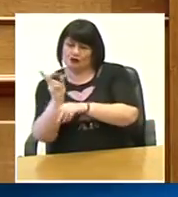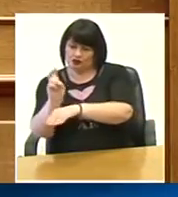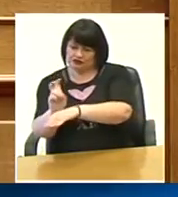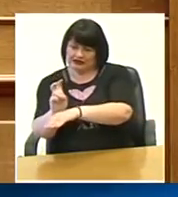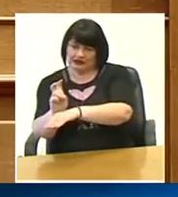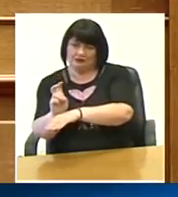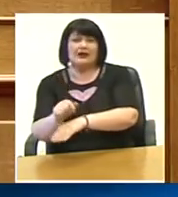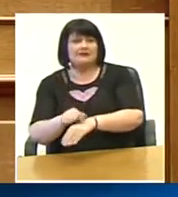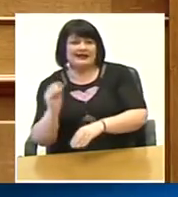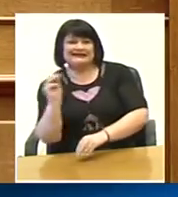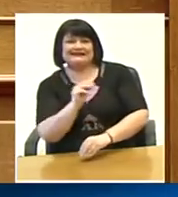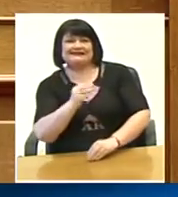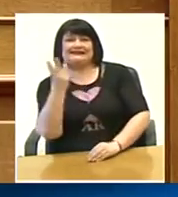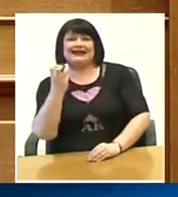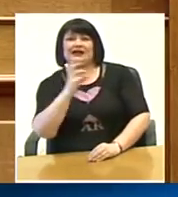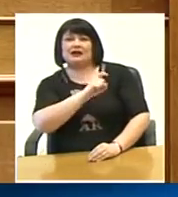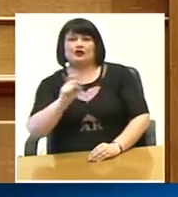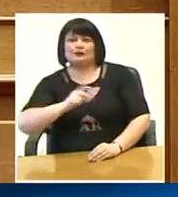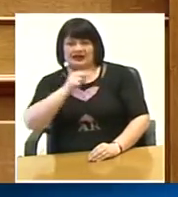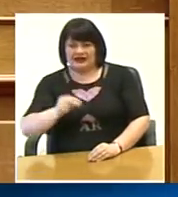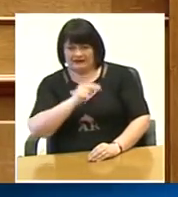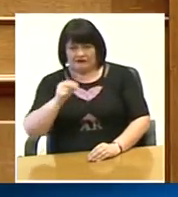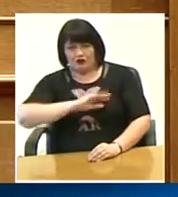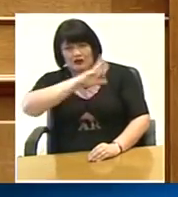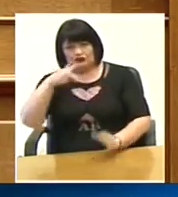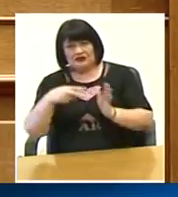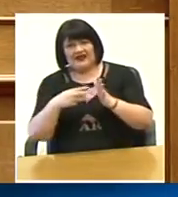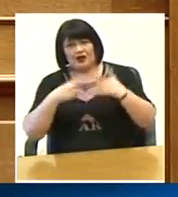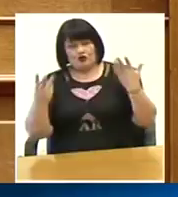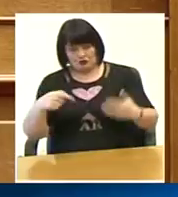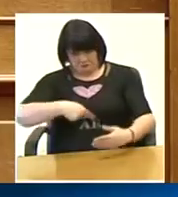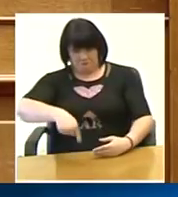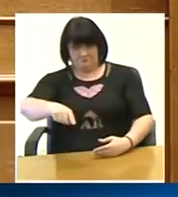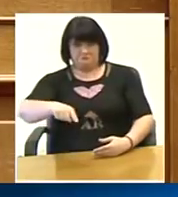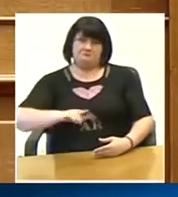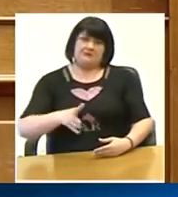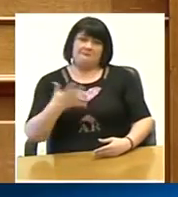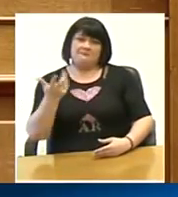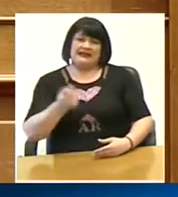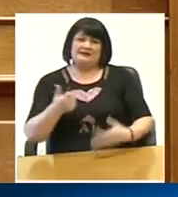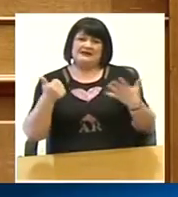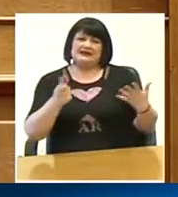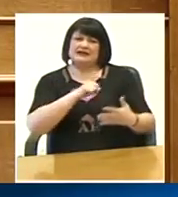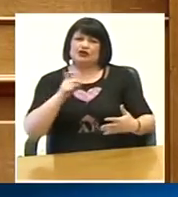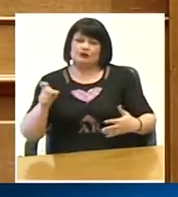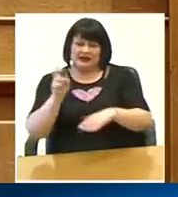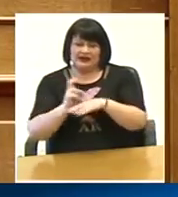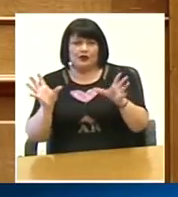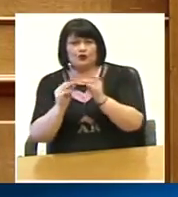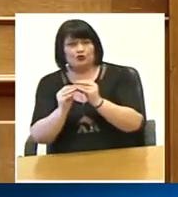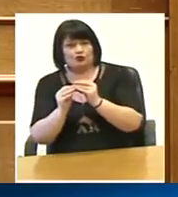ήδη 30 εκατομμύρια ευρώ μέχρι το 2018 και φέτος πρέπει να είναι ανάμεσα 5,5-6 εκατομμύρια όλα